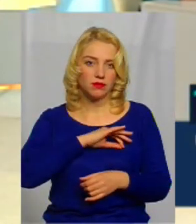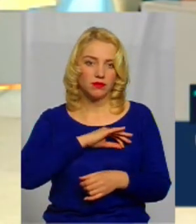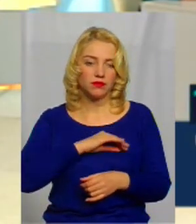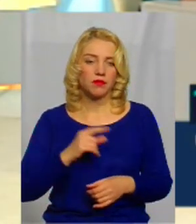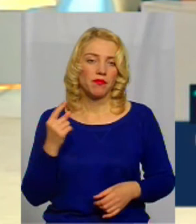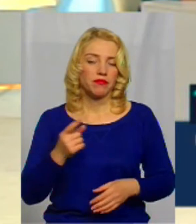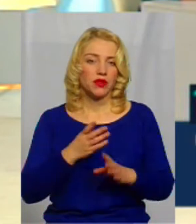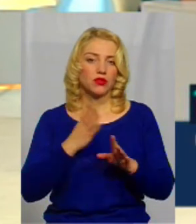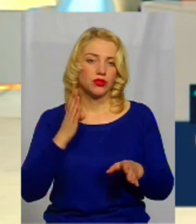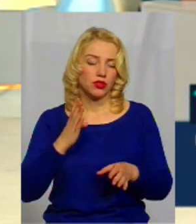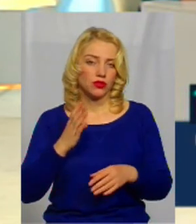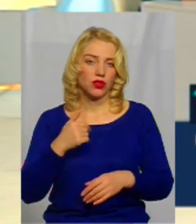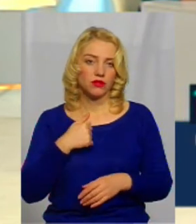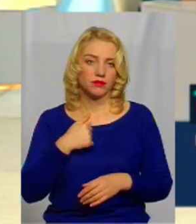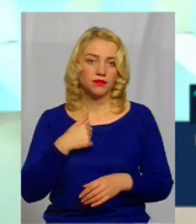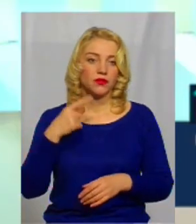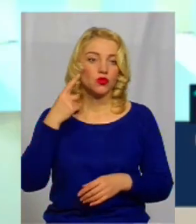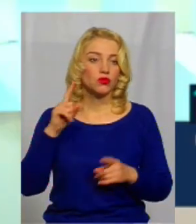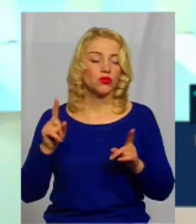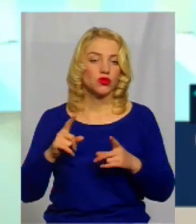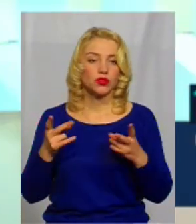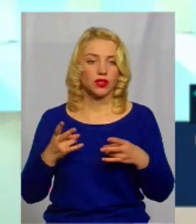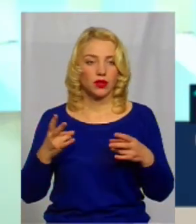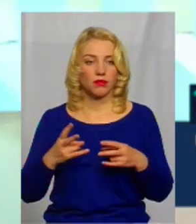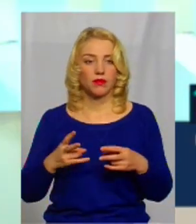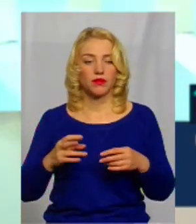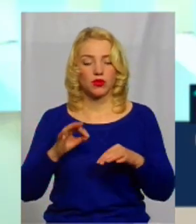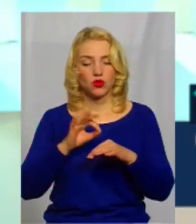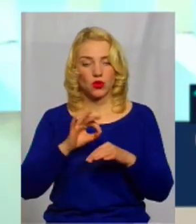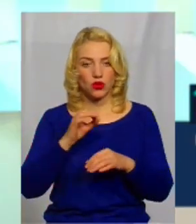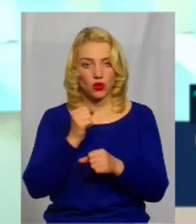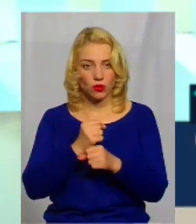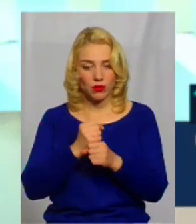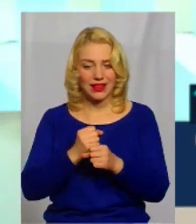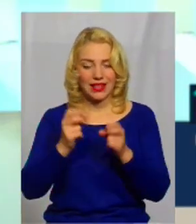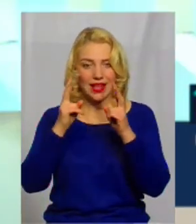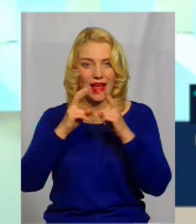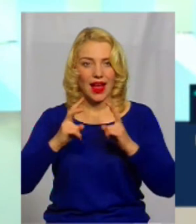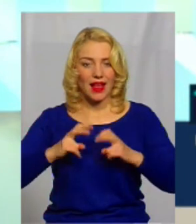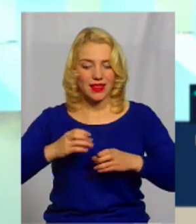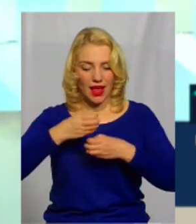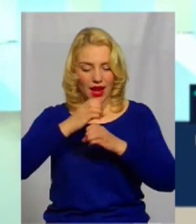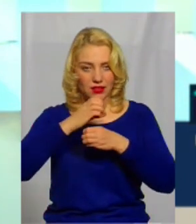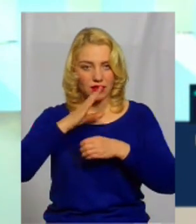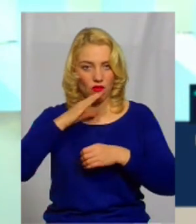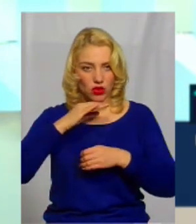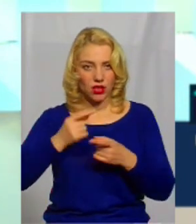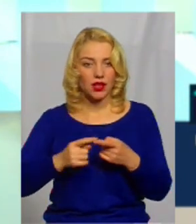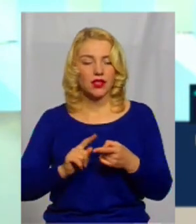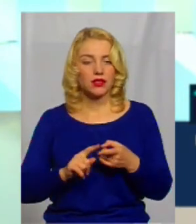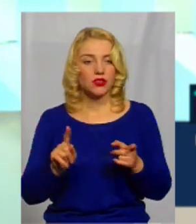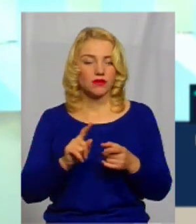Ну, першу ціру, я думаю, що треба зробити аналіз води. Для того, щоб це невеликі гроші.